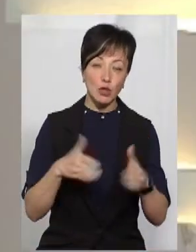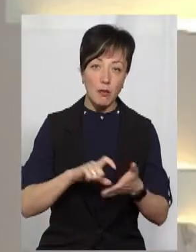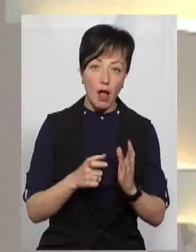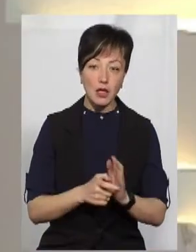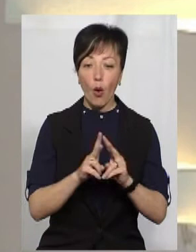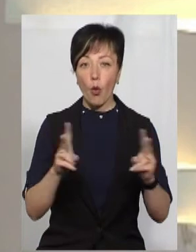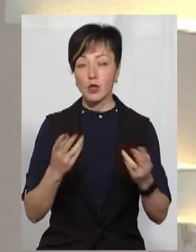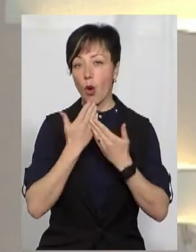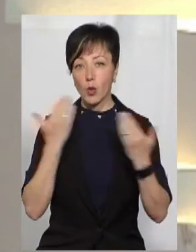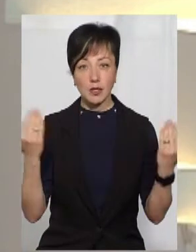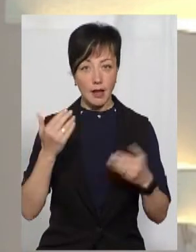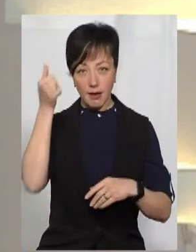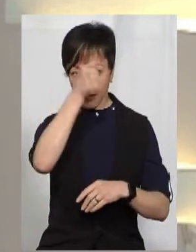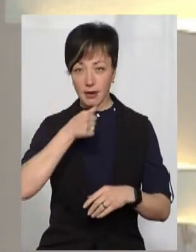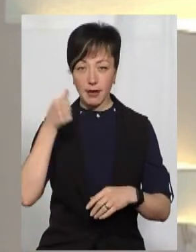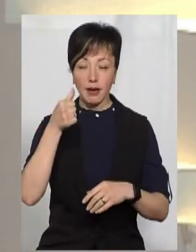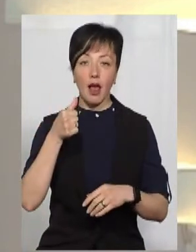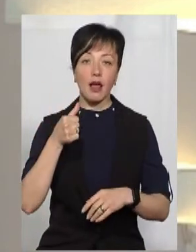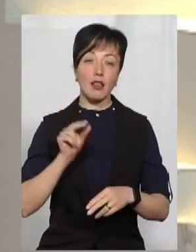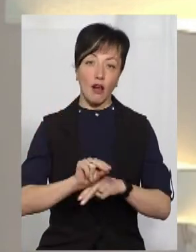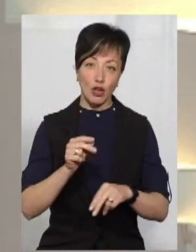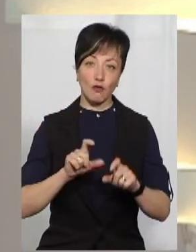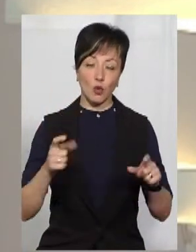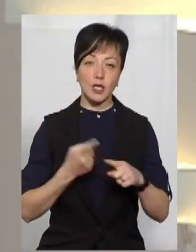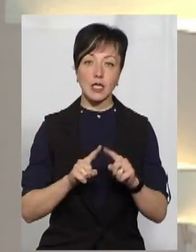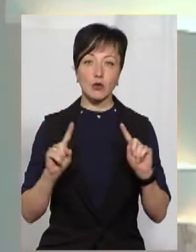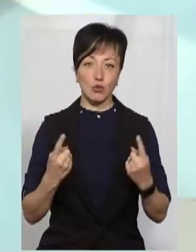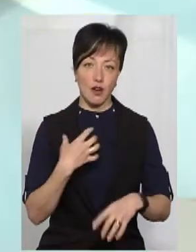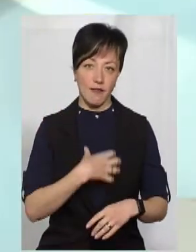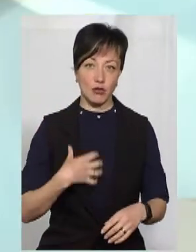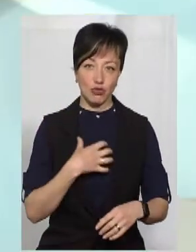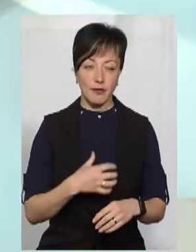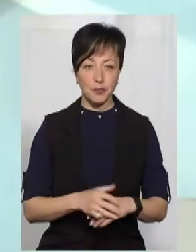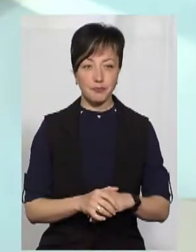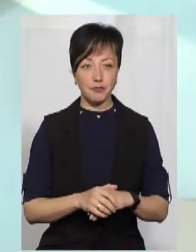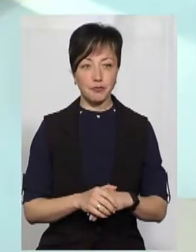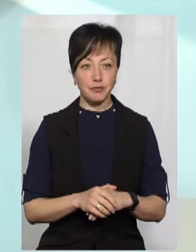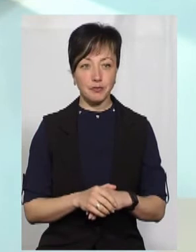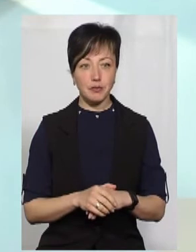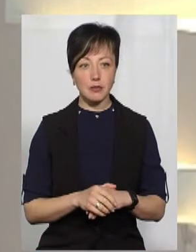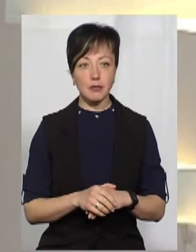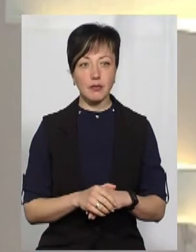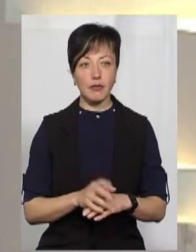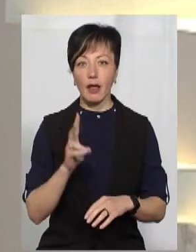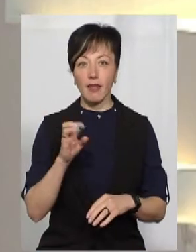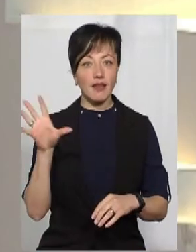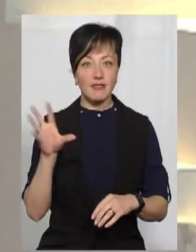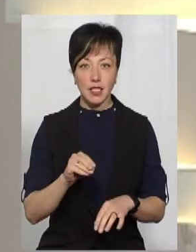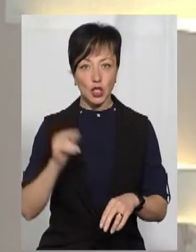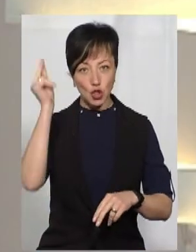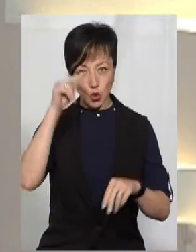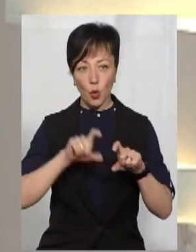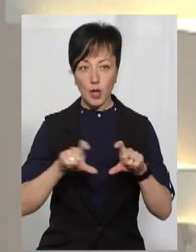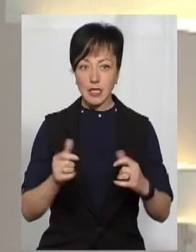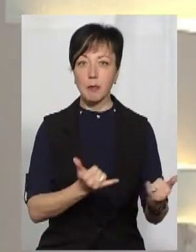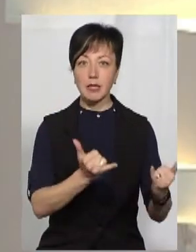когось це буде останній рік навчання у школі, і це є надзвичайно важливим. Ну, і, власне, не всі школи